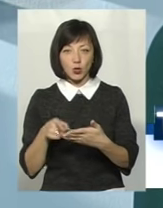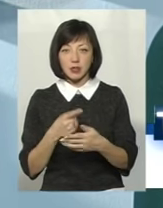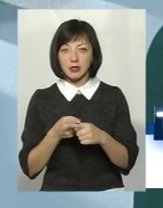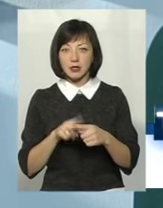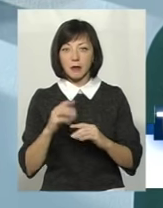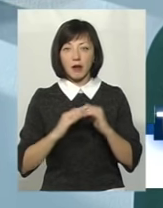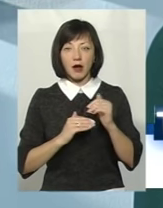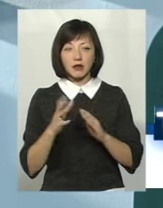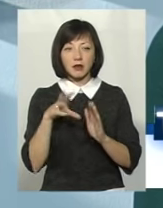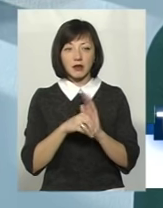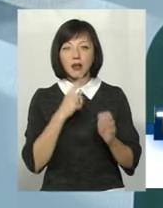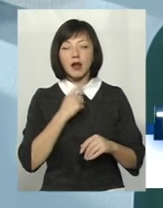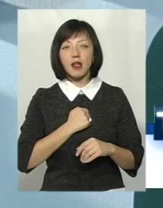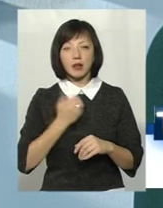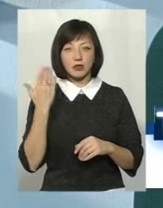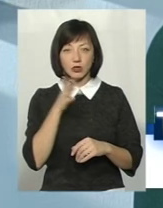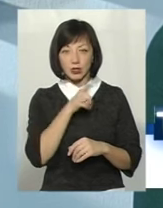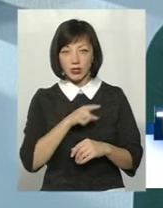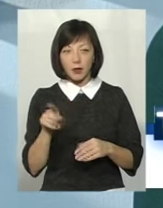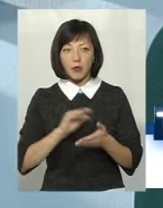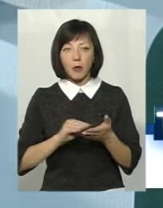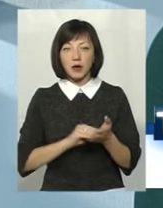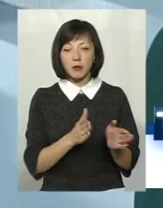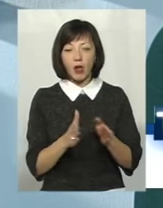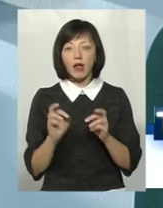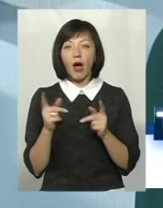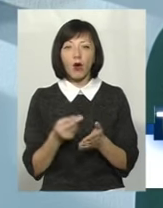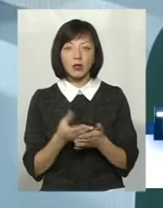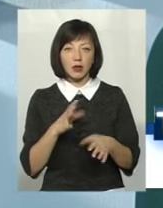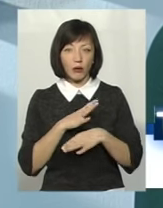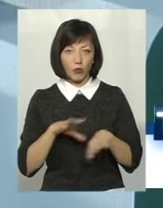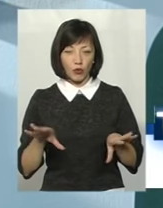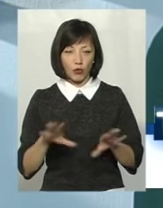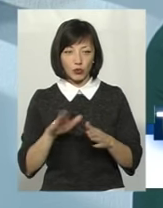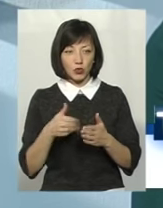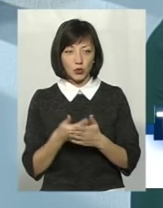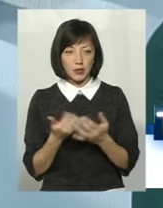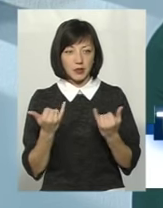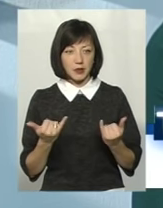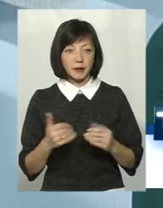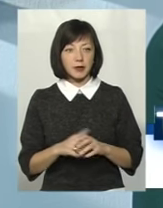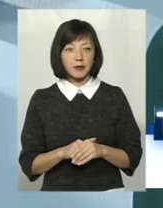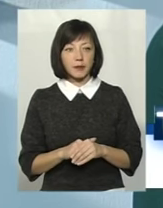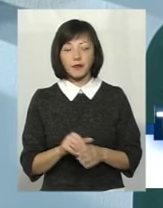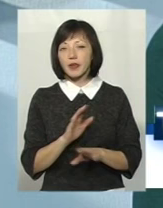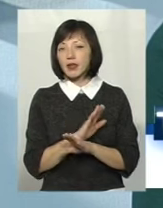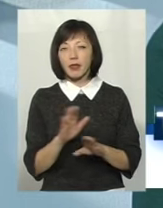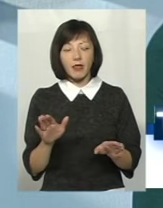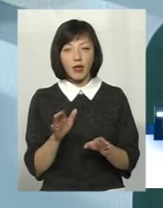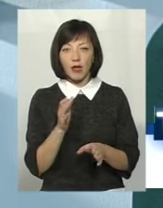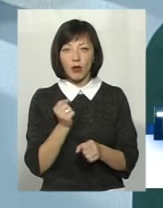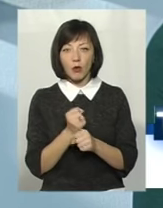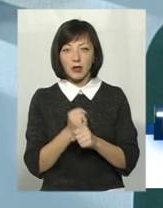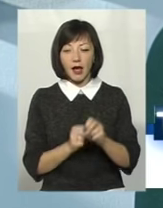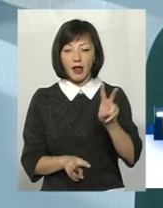практика була ведена ще за радянських часів. І прописаного механізму, який оцінювати, не було досі. Не здійснюються тематичні